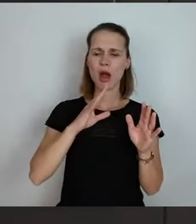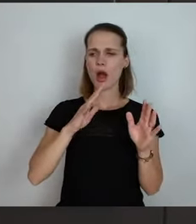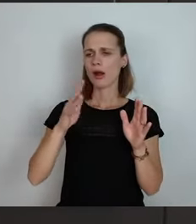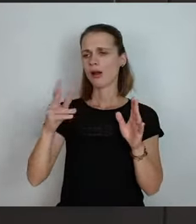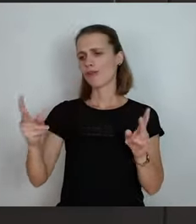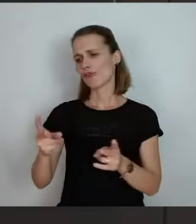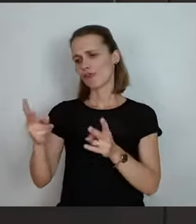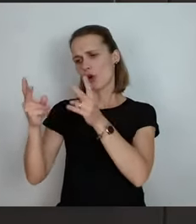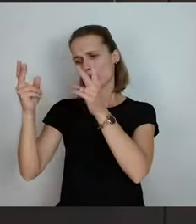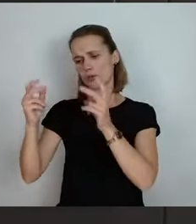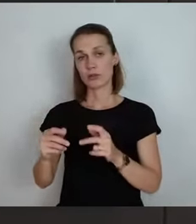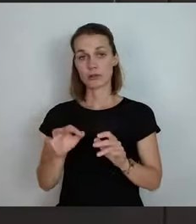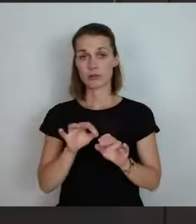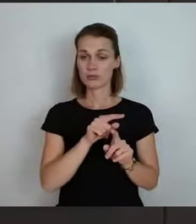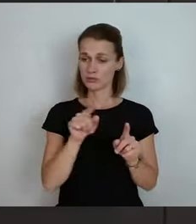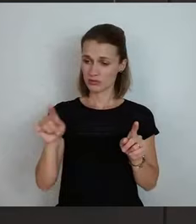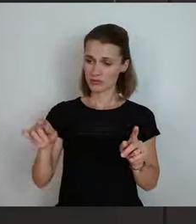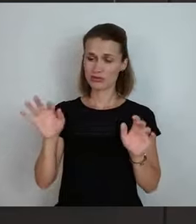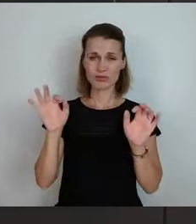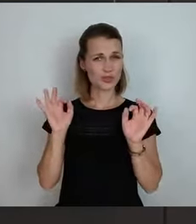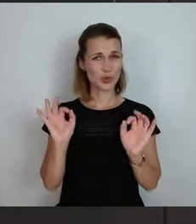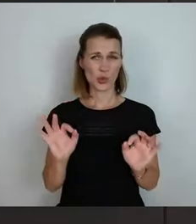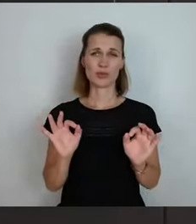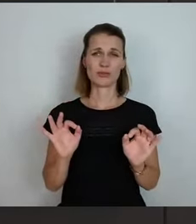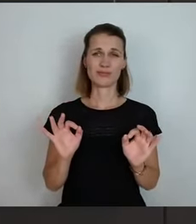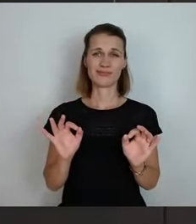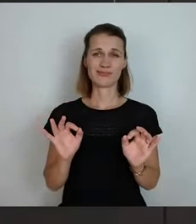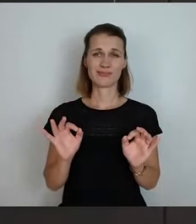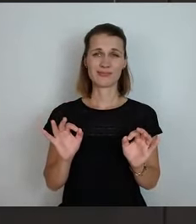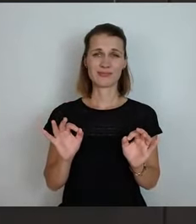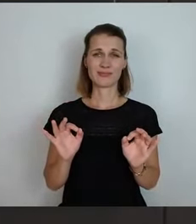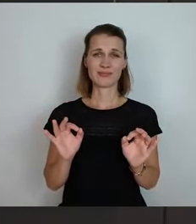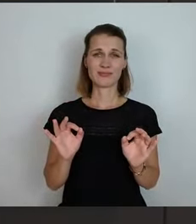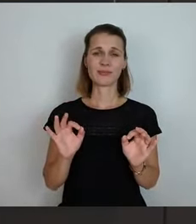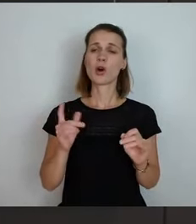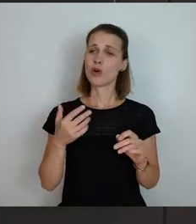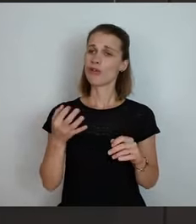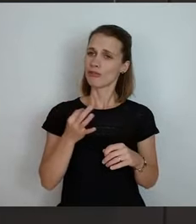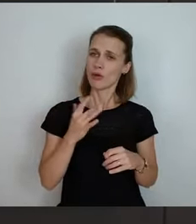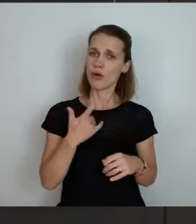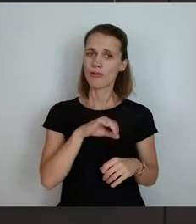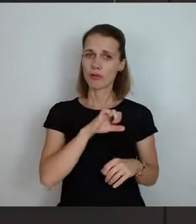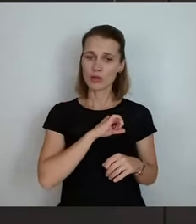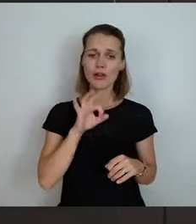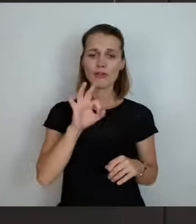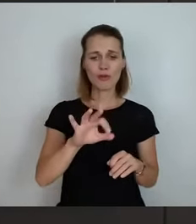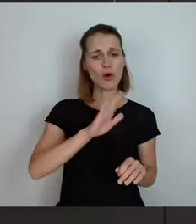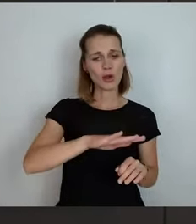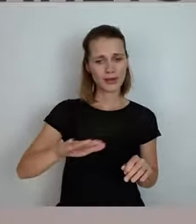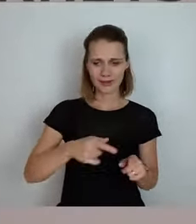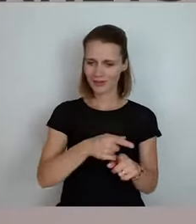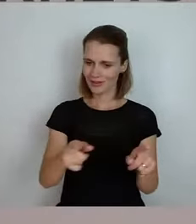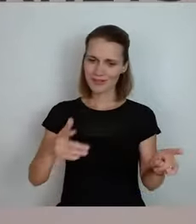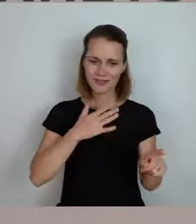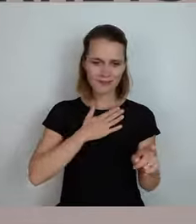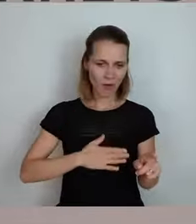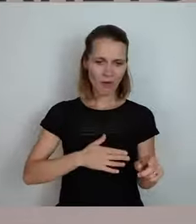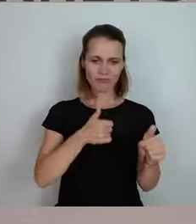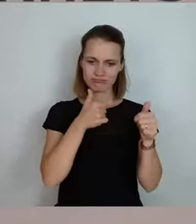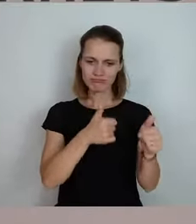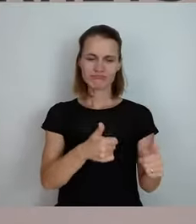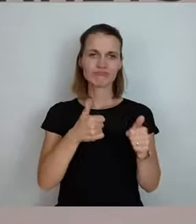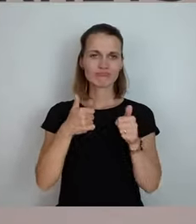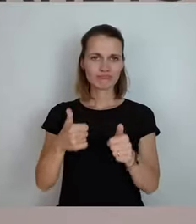und das ist eine ganz tolle Sache, die uns natürlich auch sehr gut zu Gesicht steht und die unseren Kindern auch sehr gut bekommt. Das ist eine gute Sache,